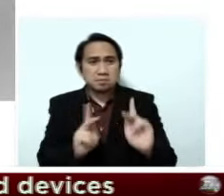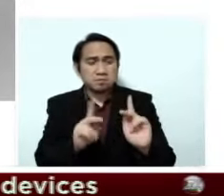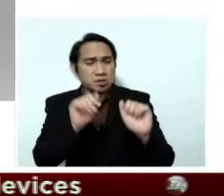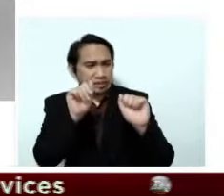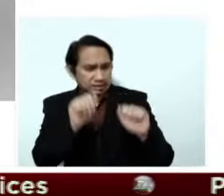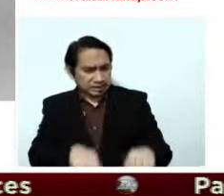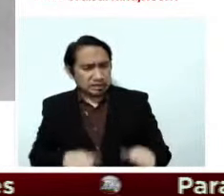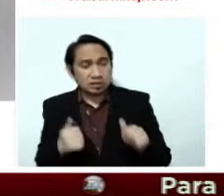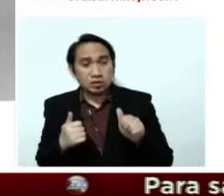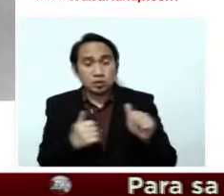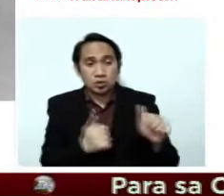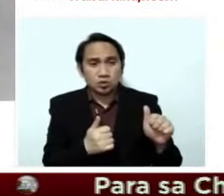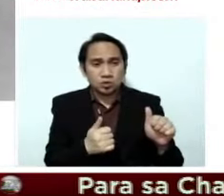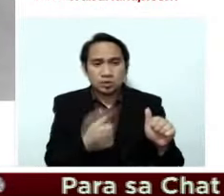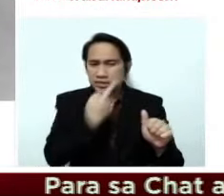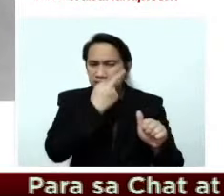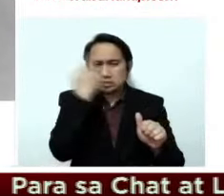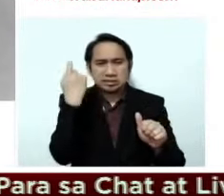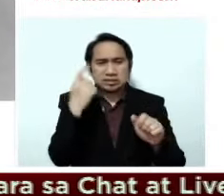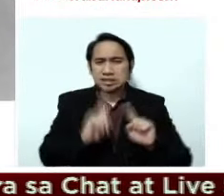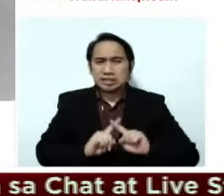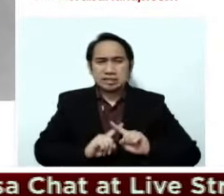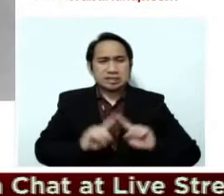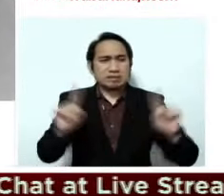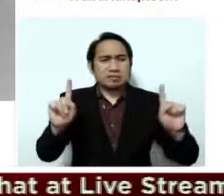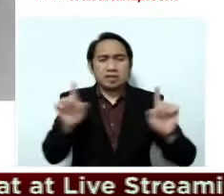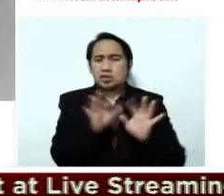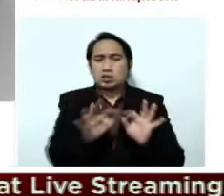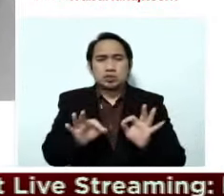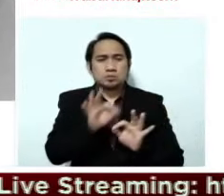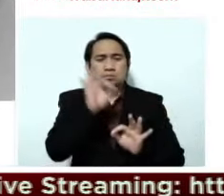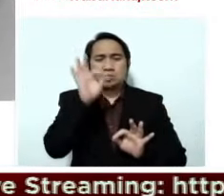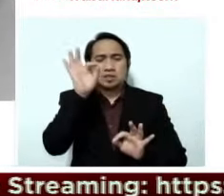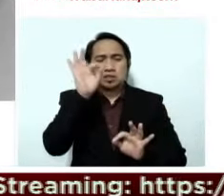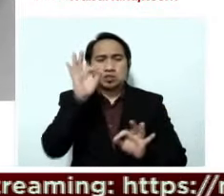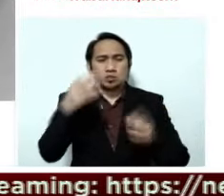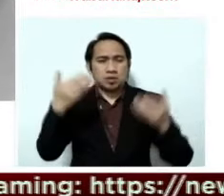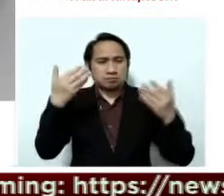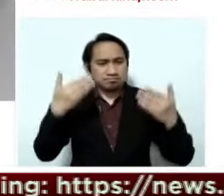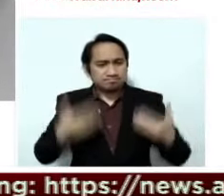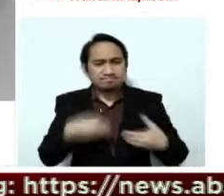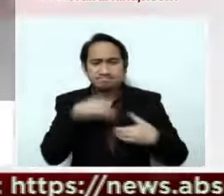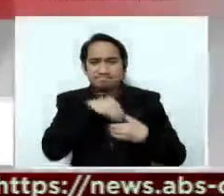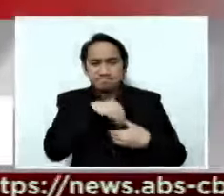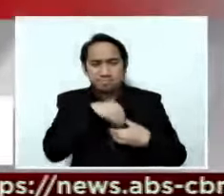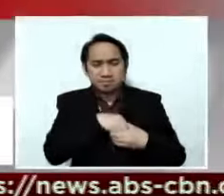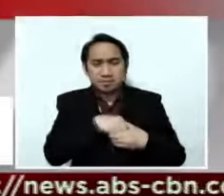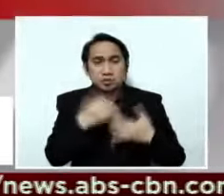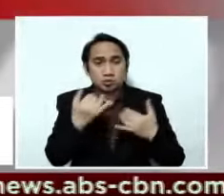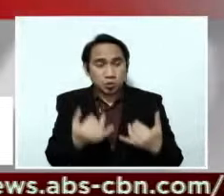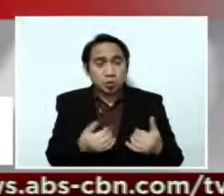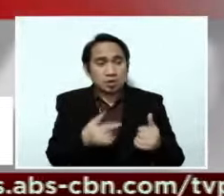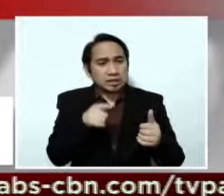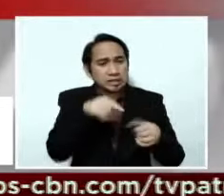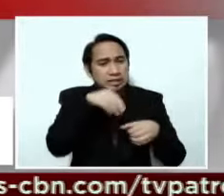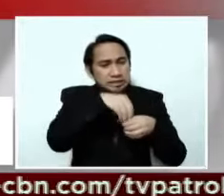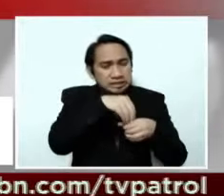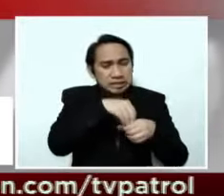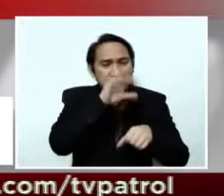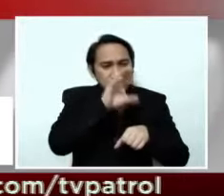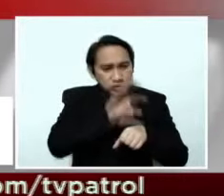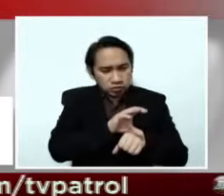aspeto yung espiritual na ginagawa natin at tinitiyak din ang mga pamunuan ng kada simbahan na